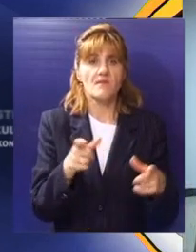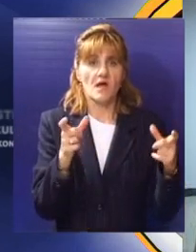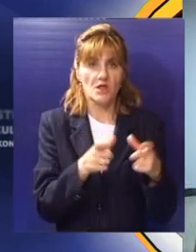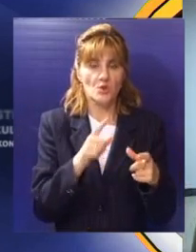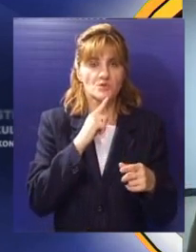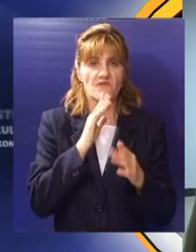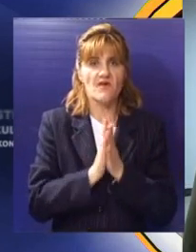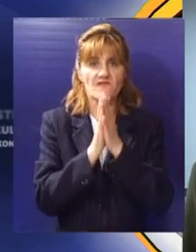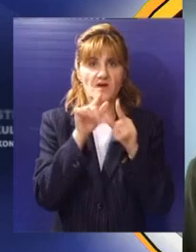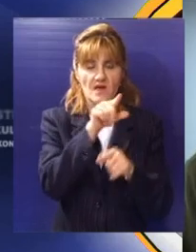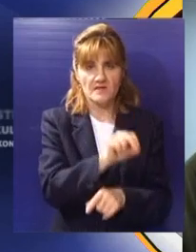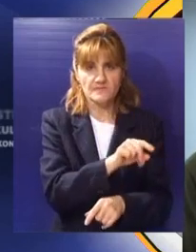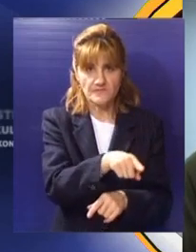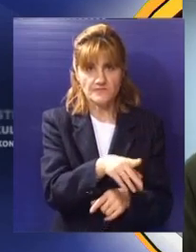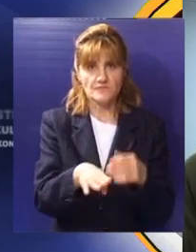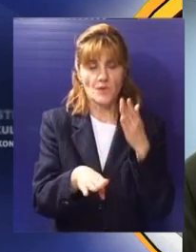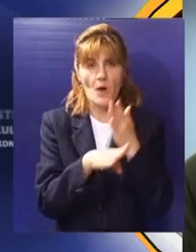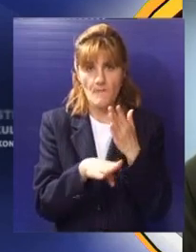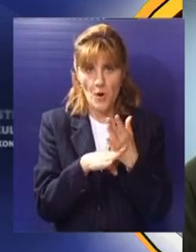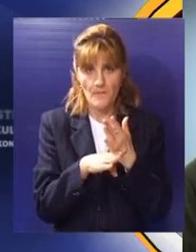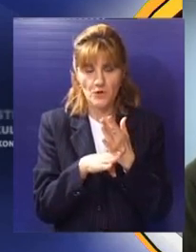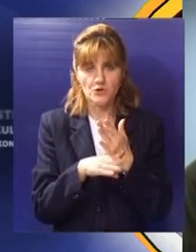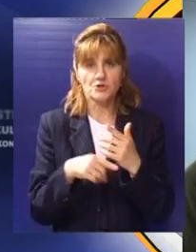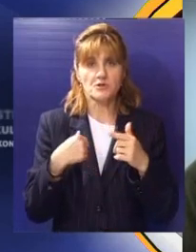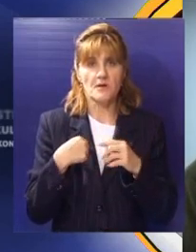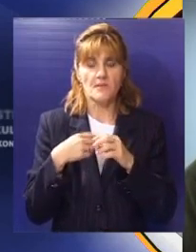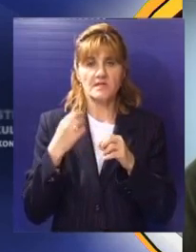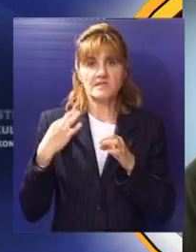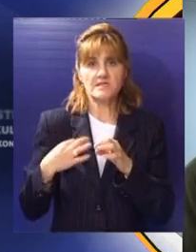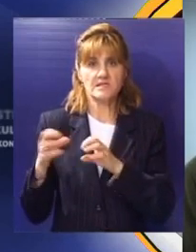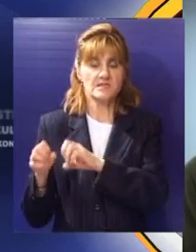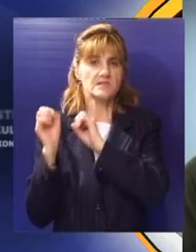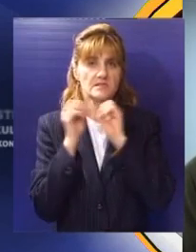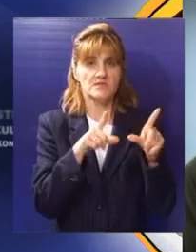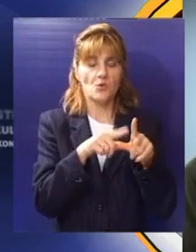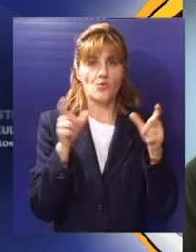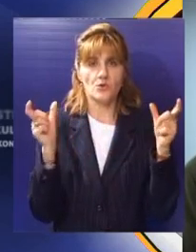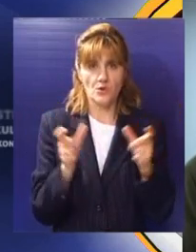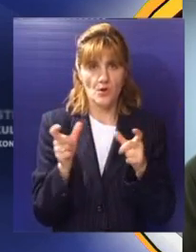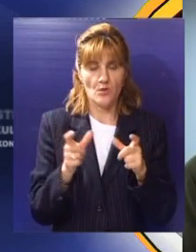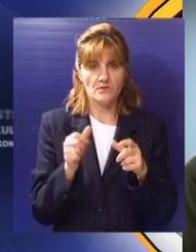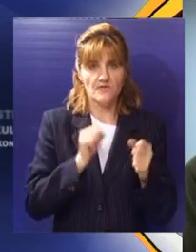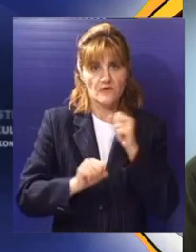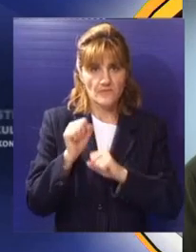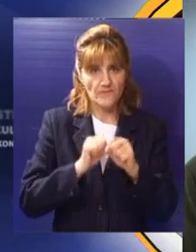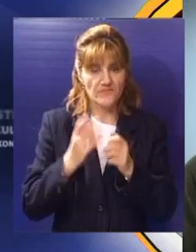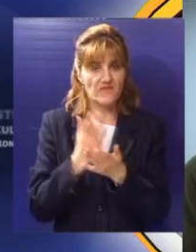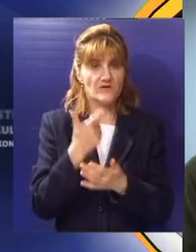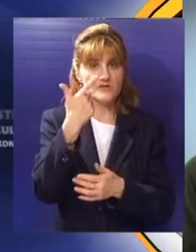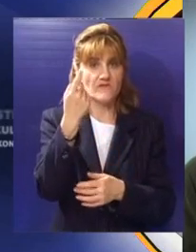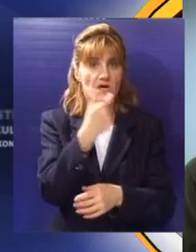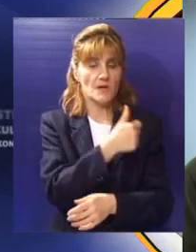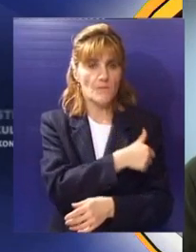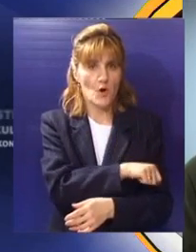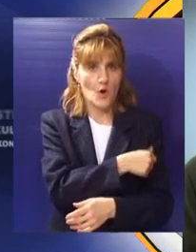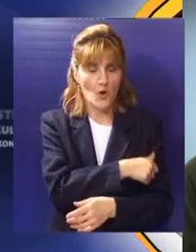i za postojanje velečesnog marinka. Uz njihovu pomoć mi smo uspeli smestiti mojh sina u zajednicu i evo on je tamo već dve i